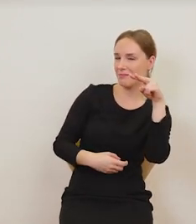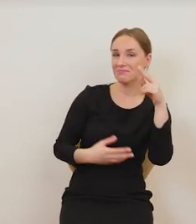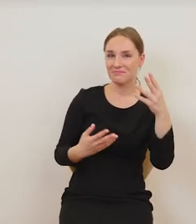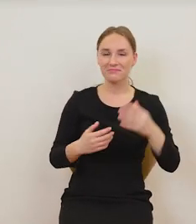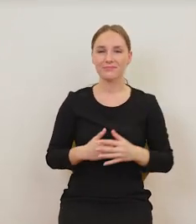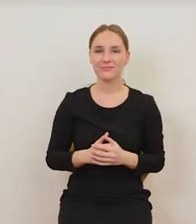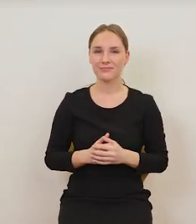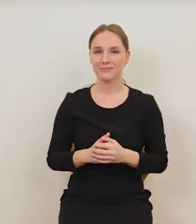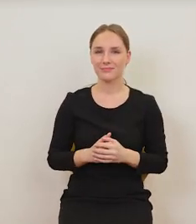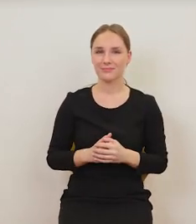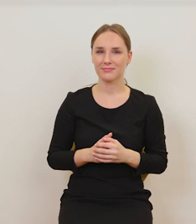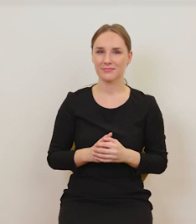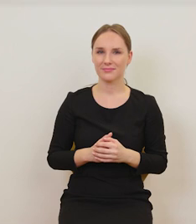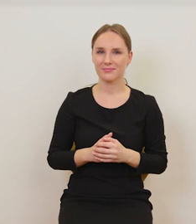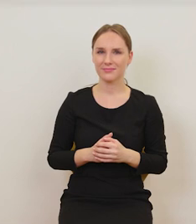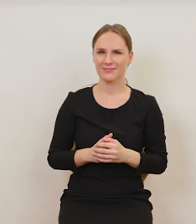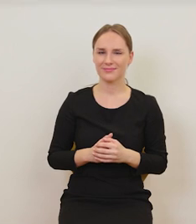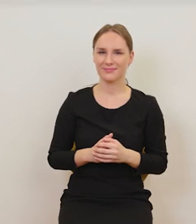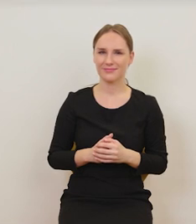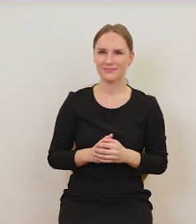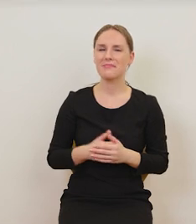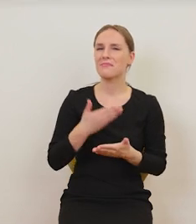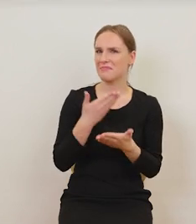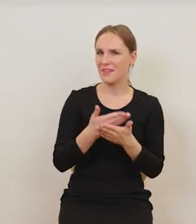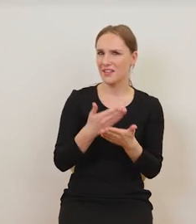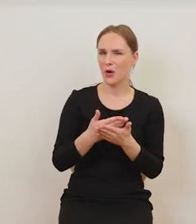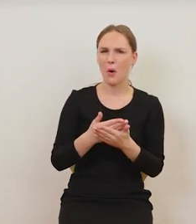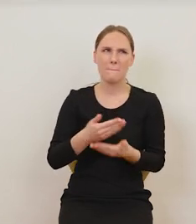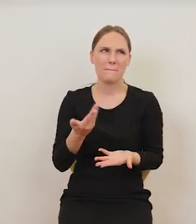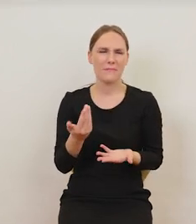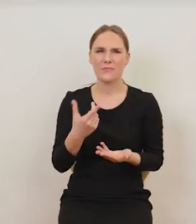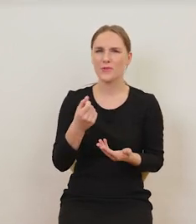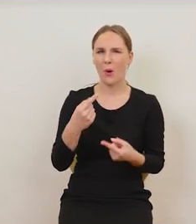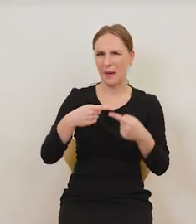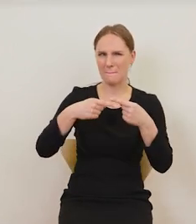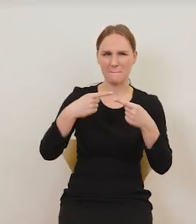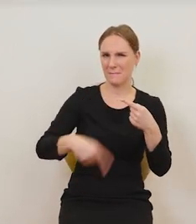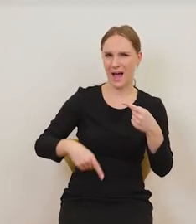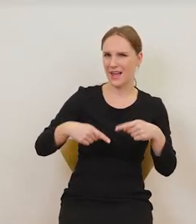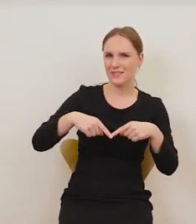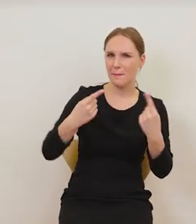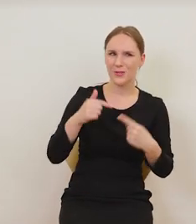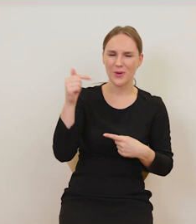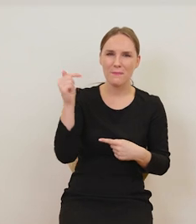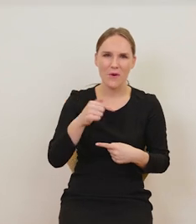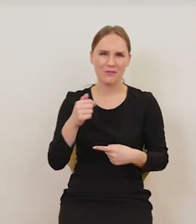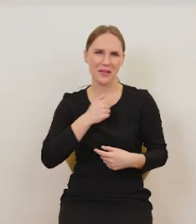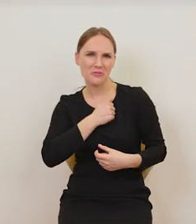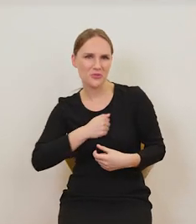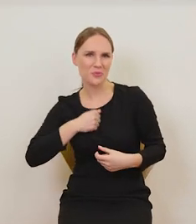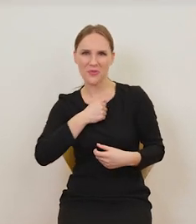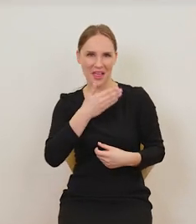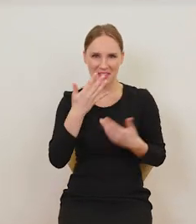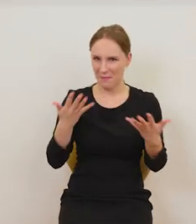kierunku, więc to tak nie bardzo pasuje do tej rozpaczy, która teoretycznie przynajmniej powinna na tym